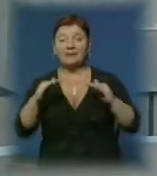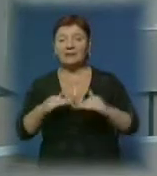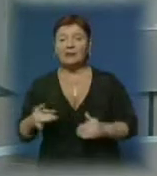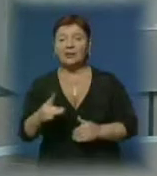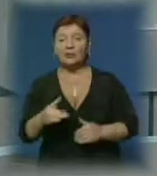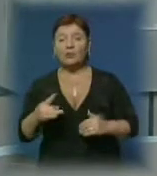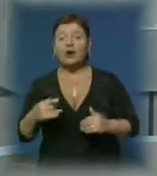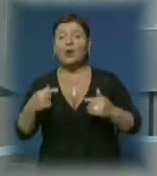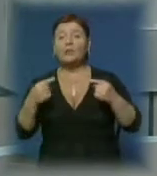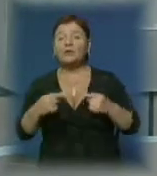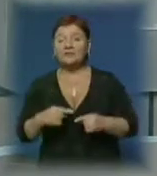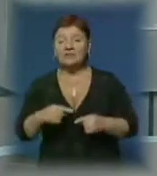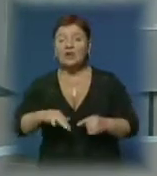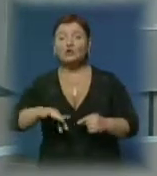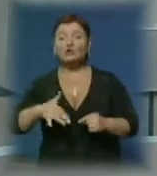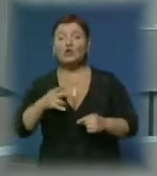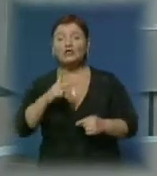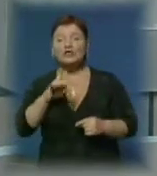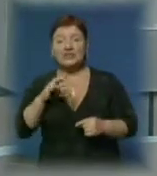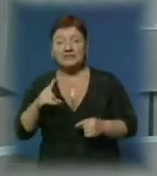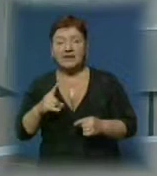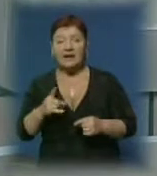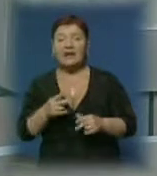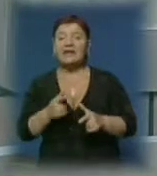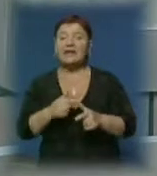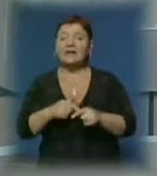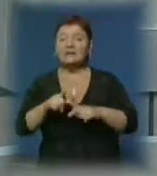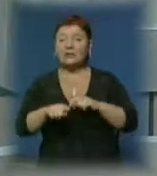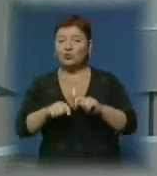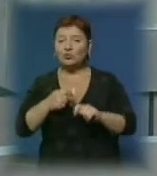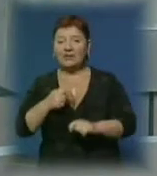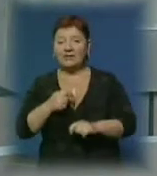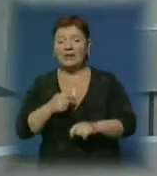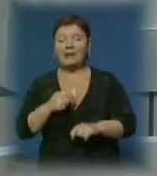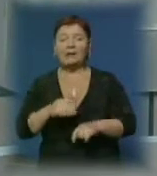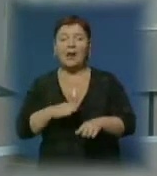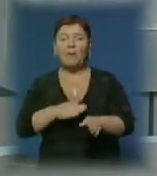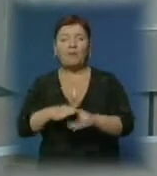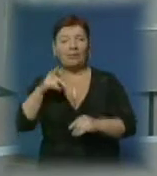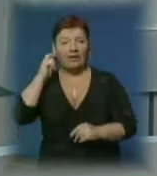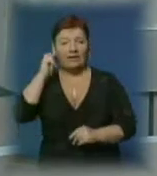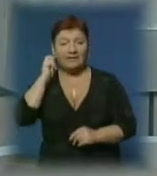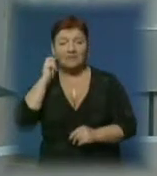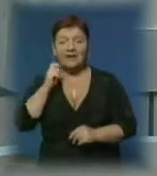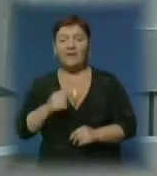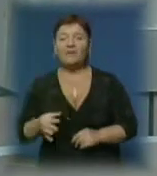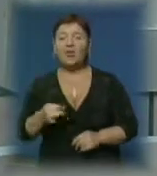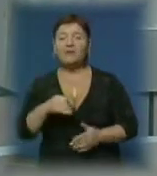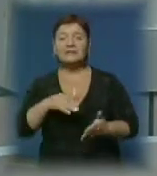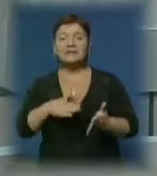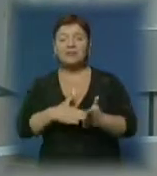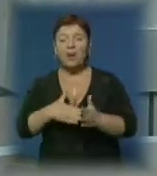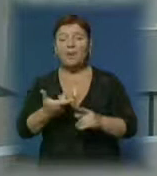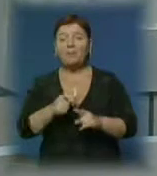показник рівня злочинності. Зокрема, кількість правопорушень, вчинених неповнолітніми. За 9 місяців року в області зафіксовано